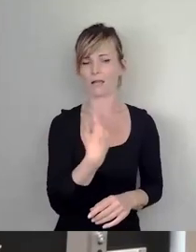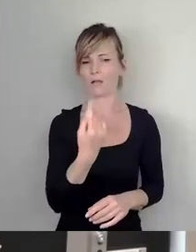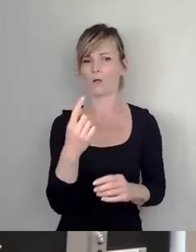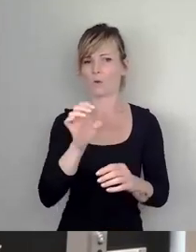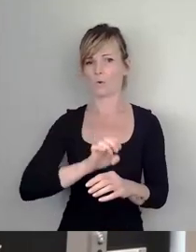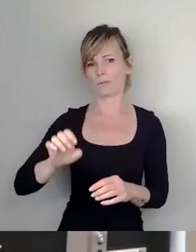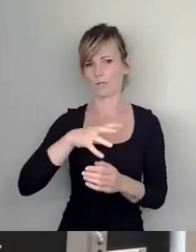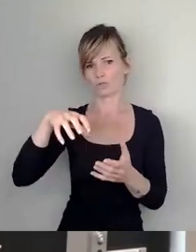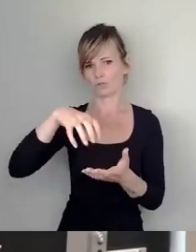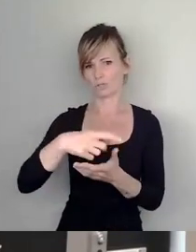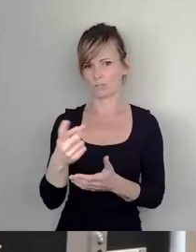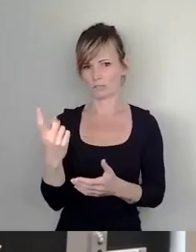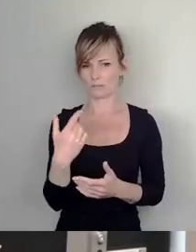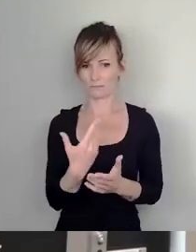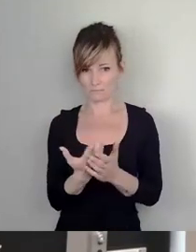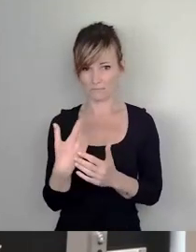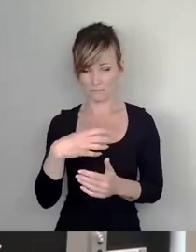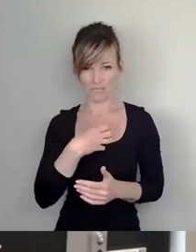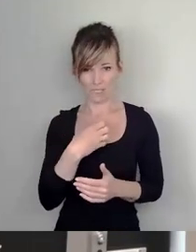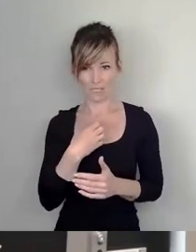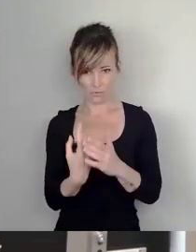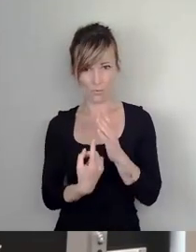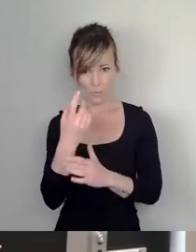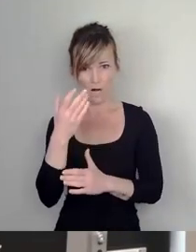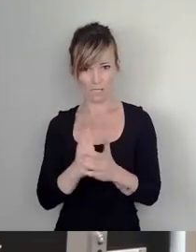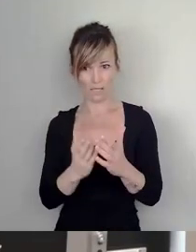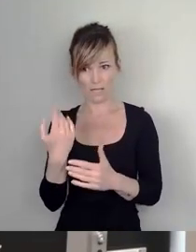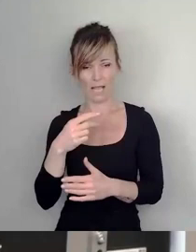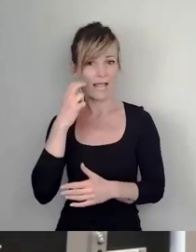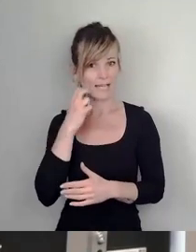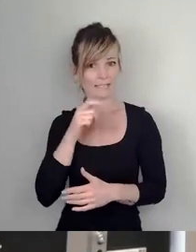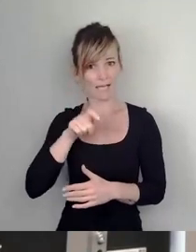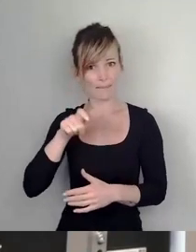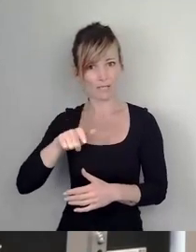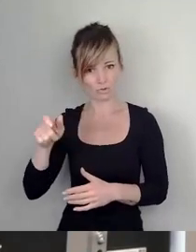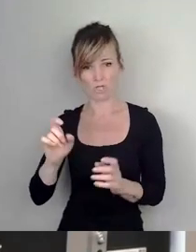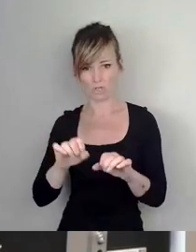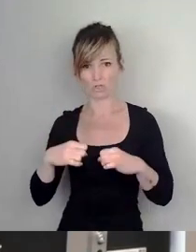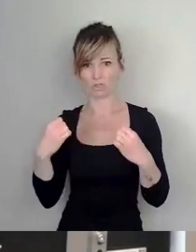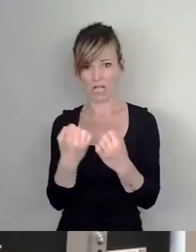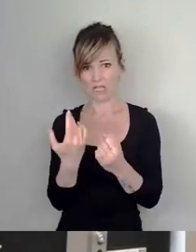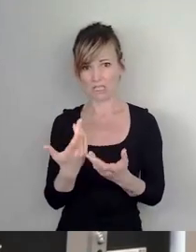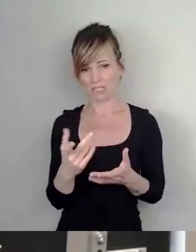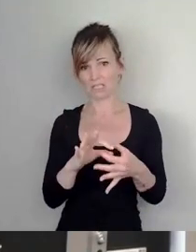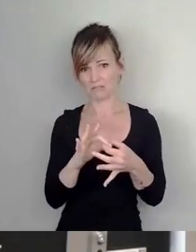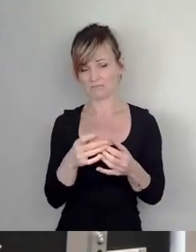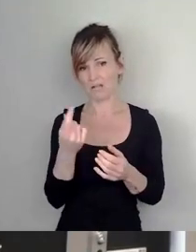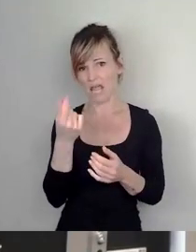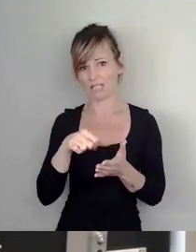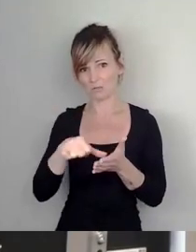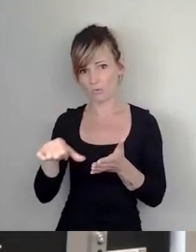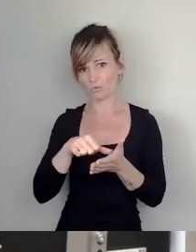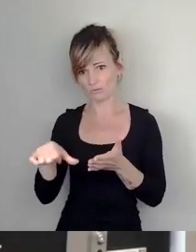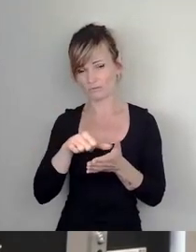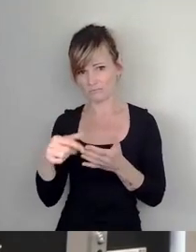Großstädten Dresden eine überdurchschnittlich hohe Anzahl von älteren Menschen hat, die von staatlichen Transferleistungen abhängig sind, weil die Renten in keinem Verhältnis mehr